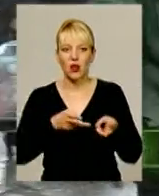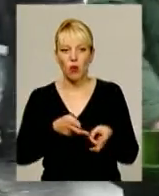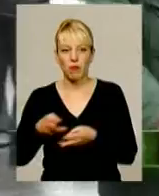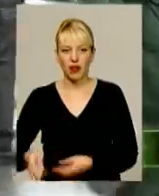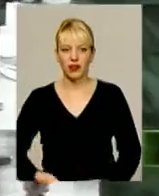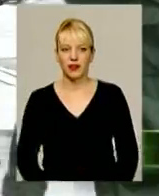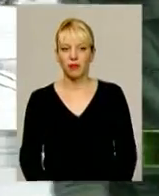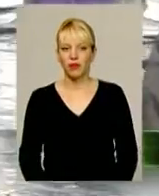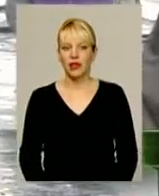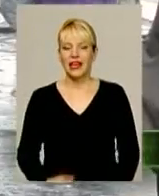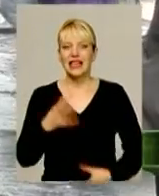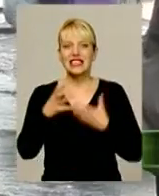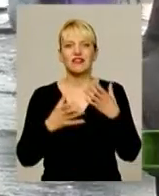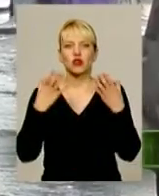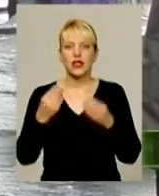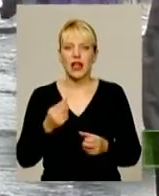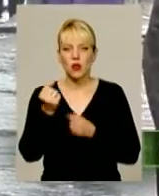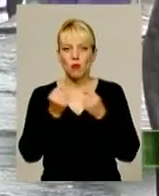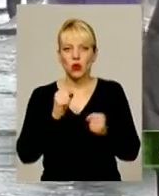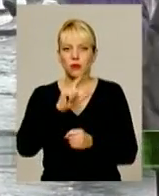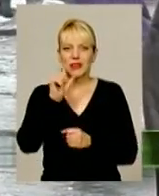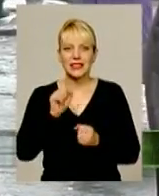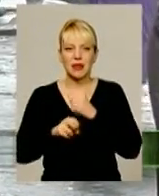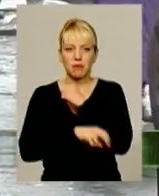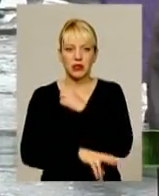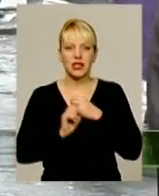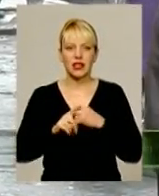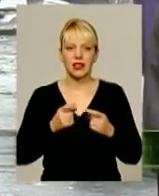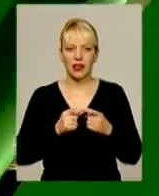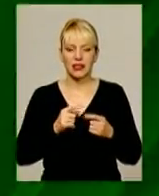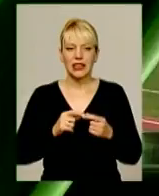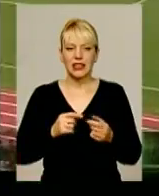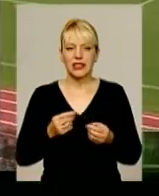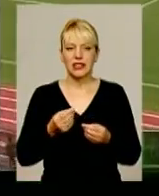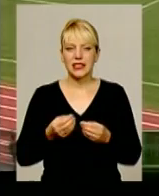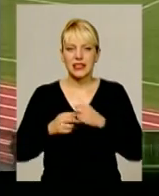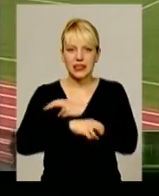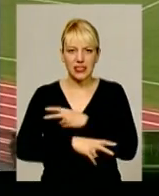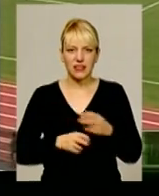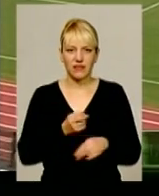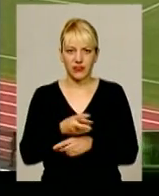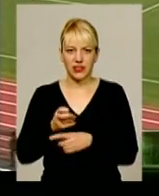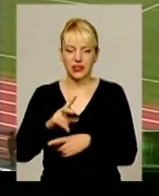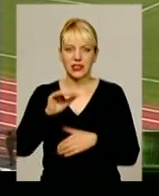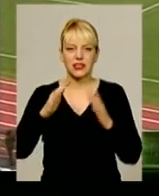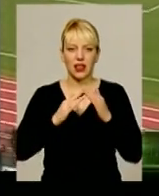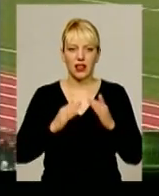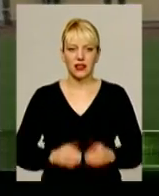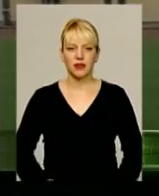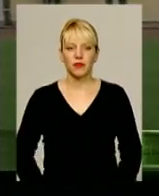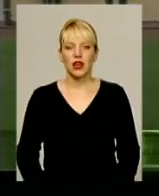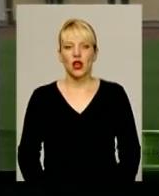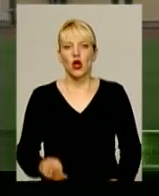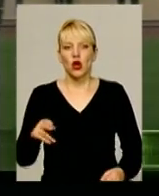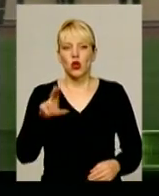Просвітовий день боротьби з бідністю або як злидні з хати вивезти. Спорт. До Хмельницького повернувся